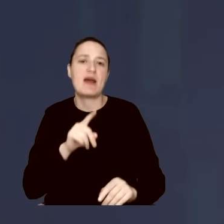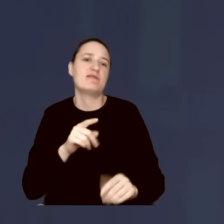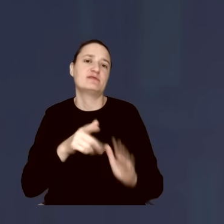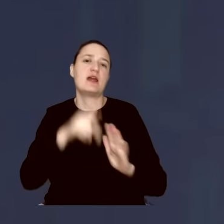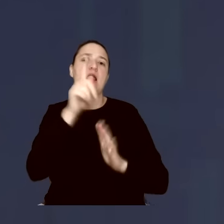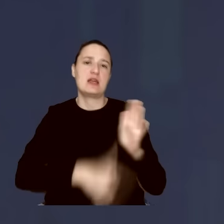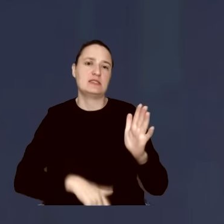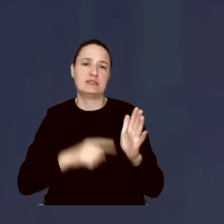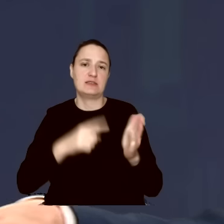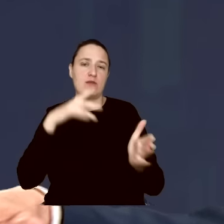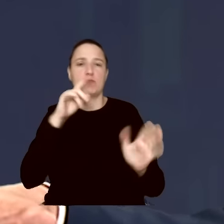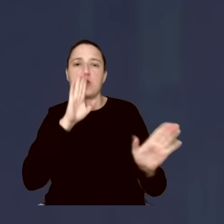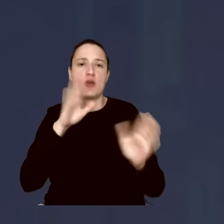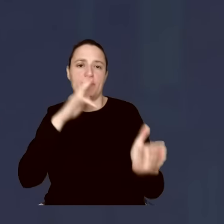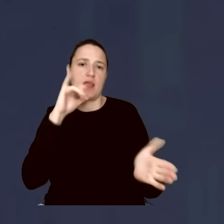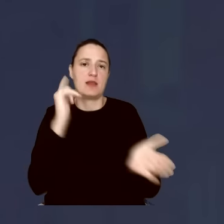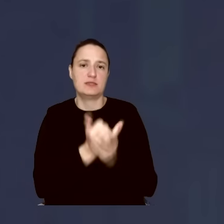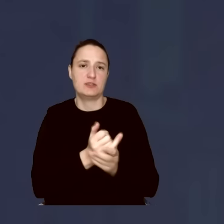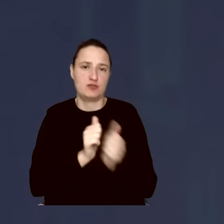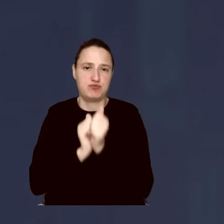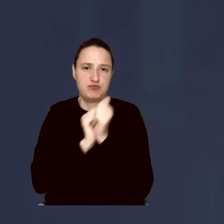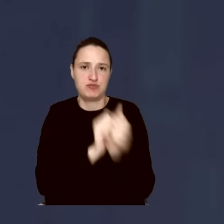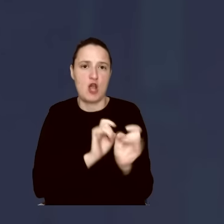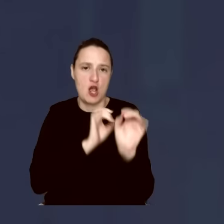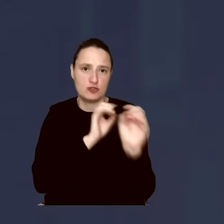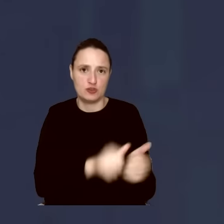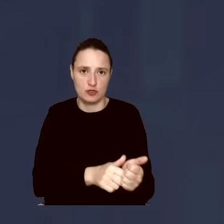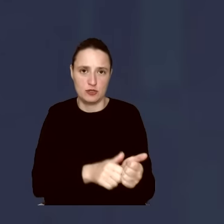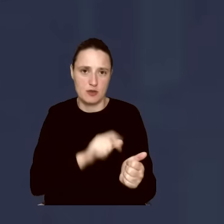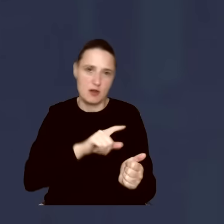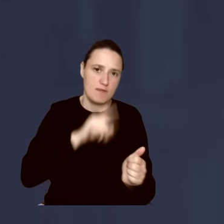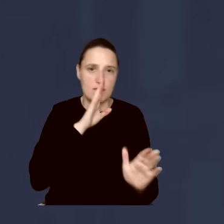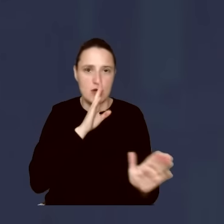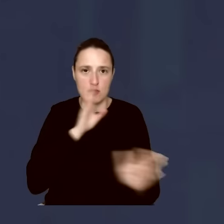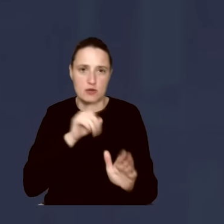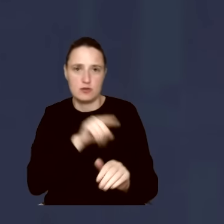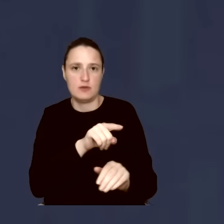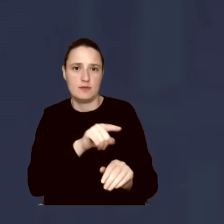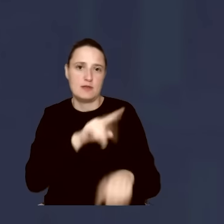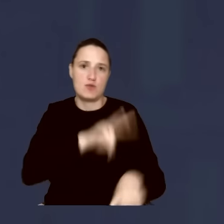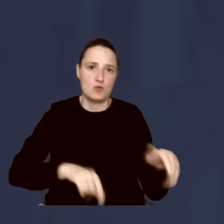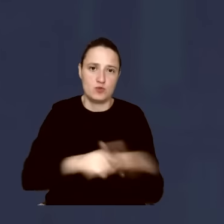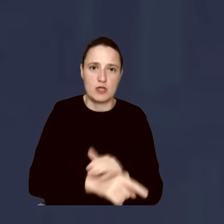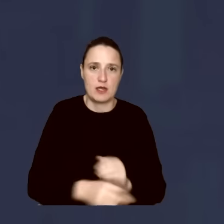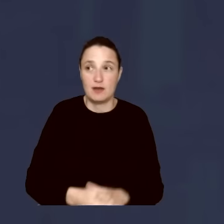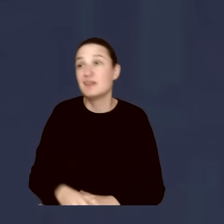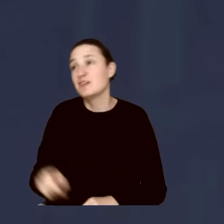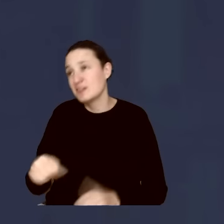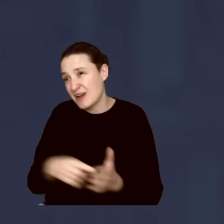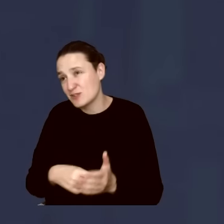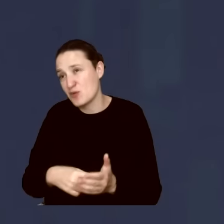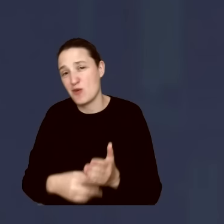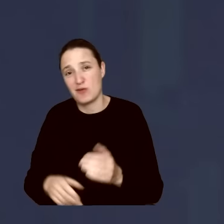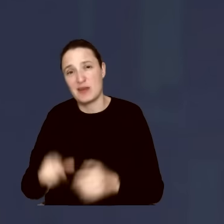człowiek pod skrzydłami, którego były takie świetlane postacie, jak Sławomir Nowak, jak